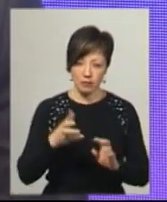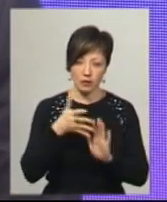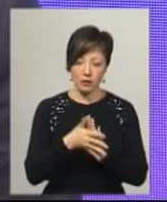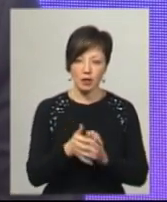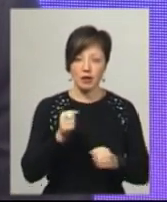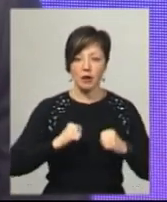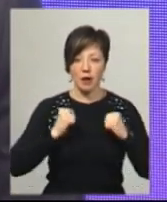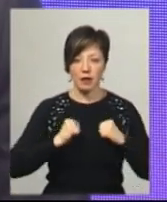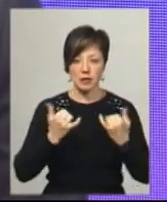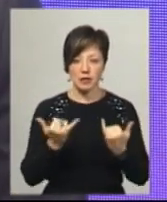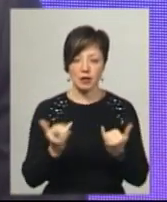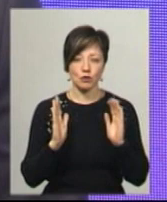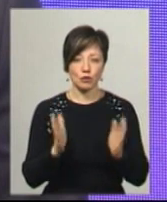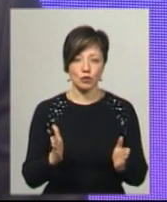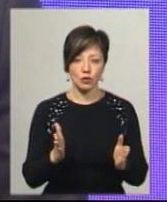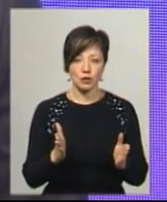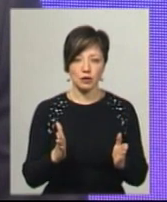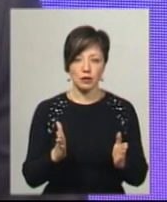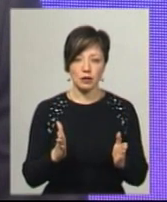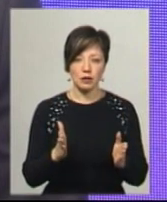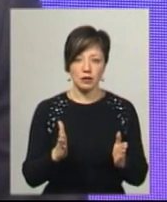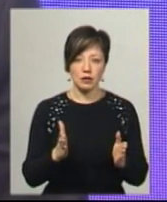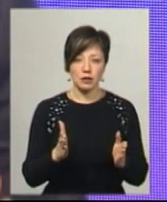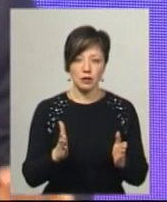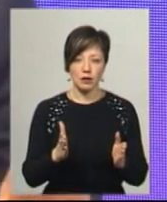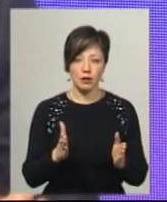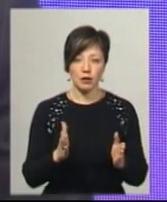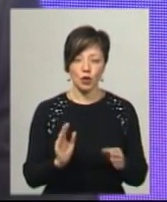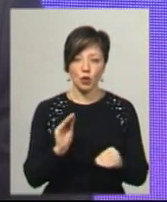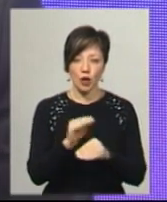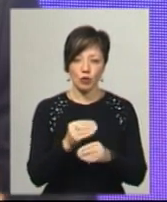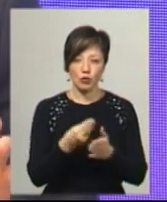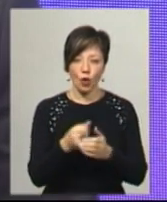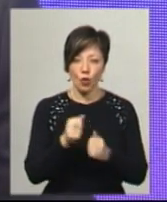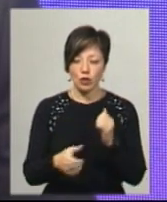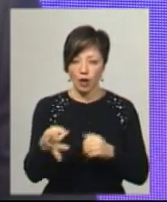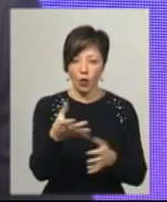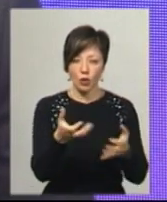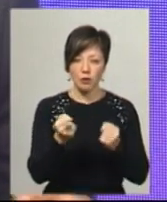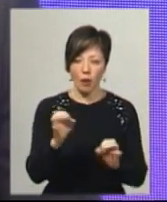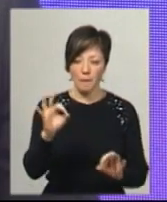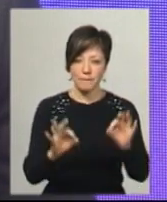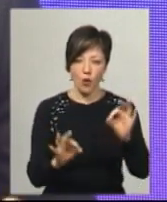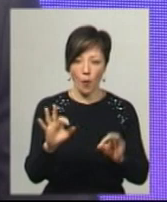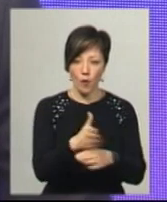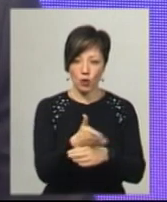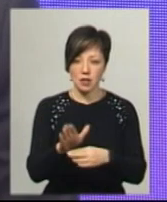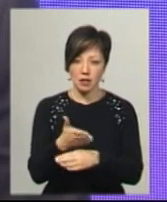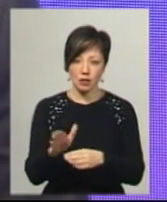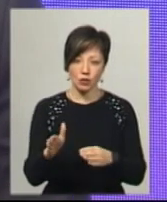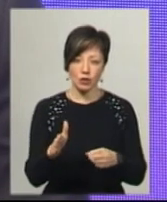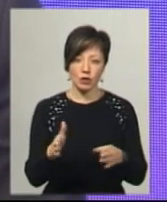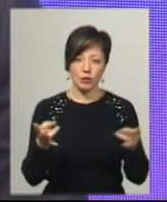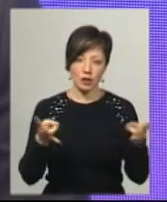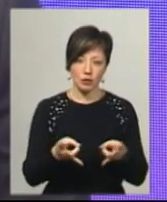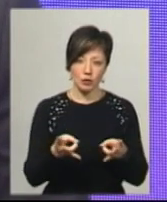кожного разу, наприклад, зараз будуть податки відділитися щодо бюджету, щоб кожен район хоча б отримав пропорційно, там, де найбільше цієї